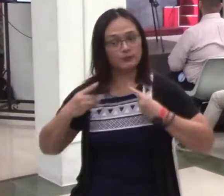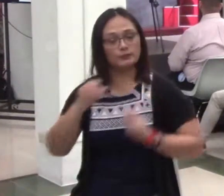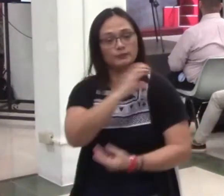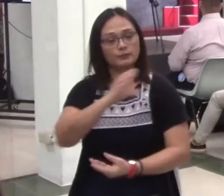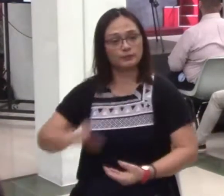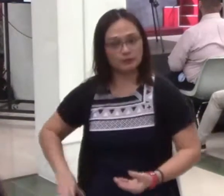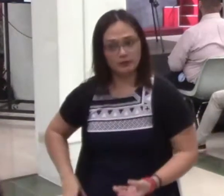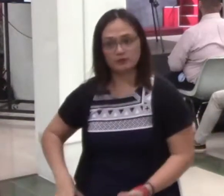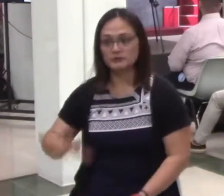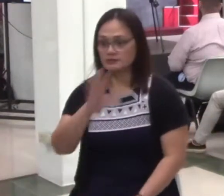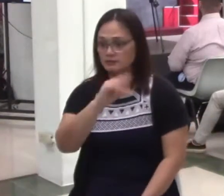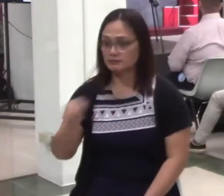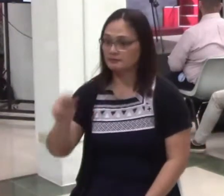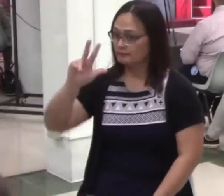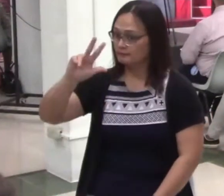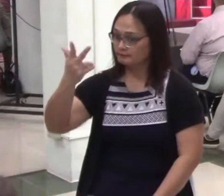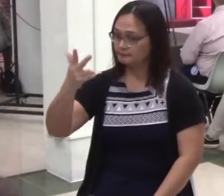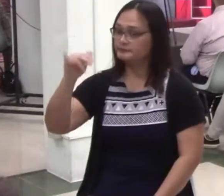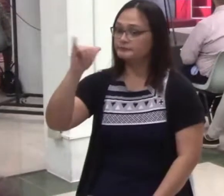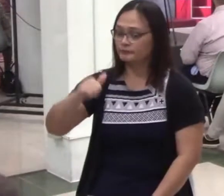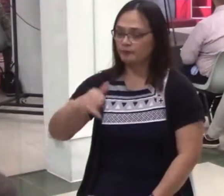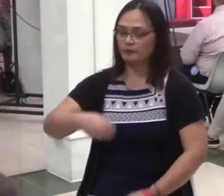infilling Christ.